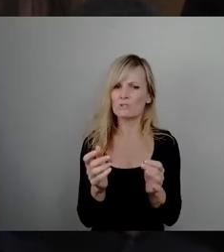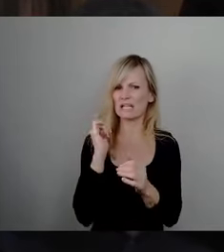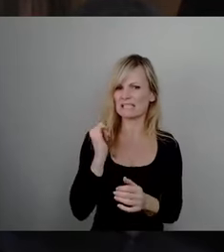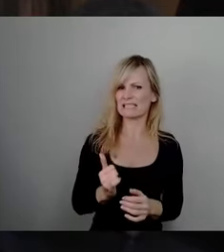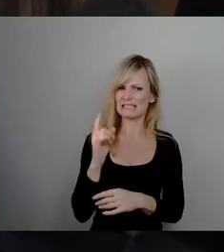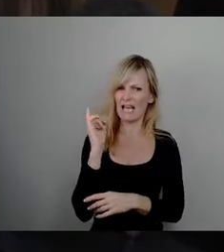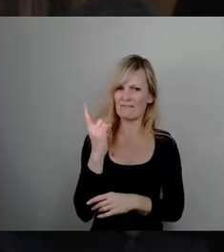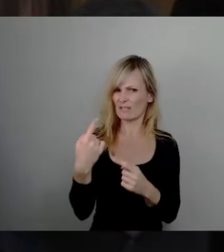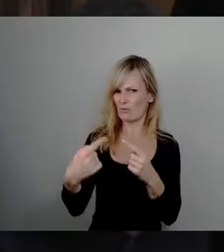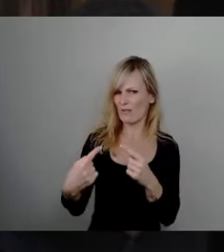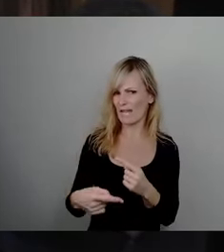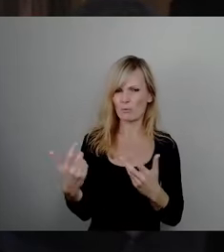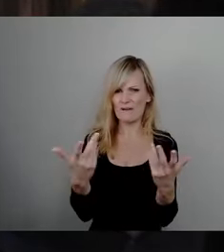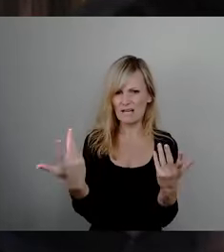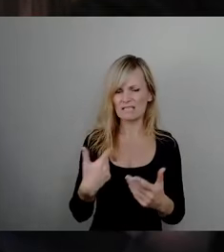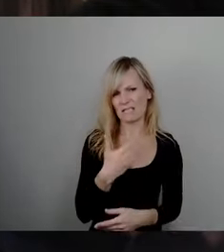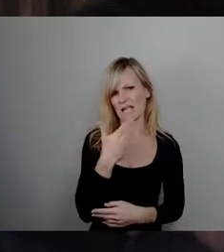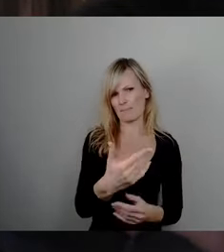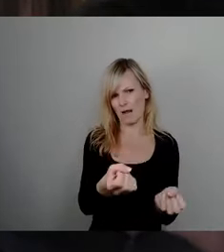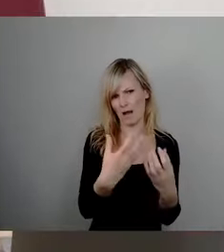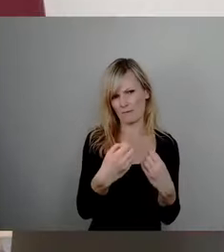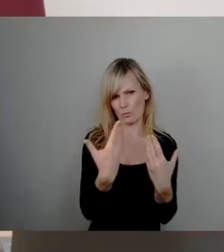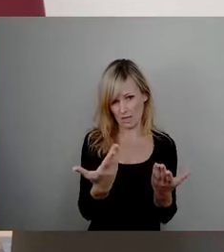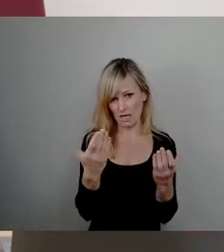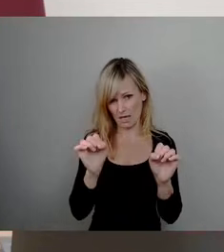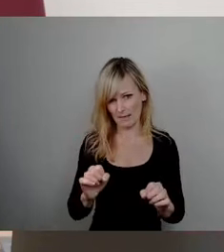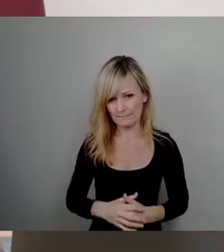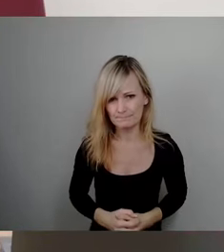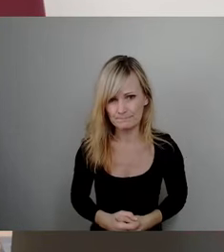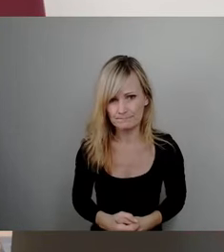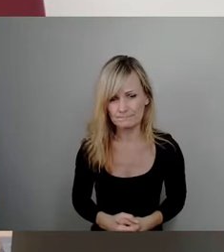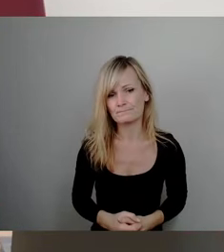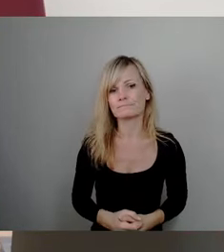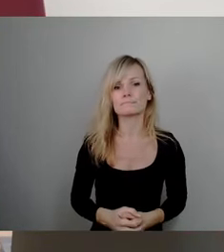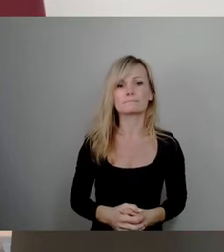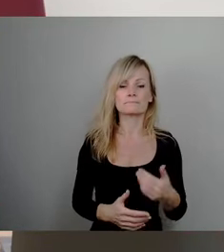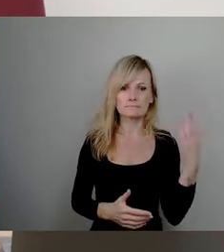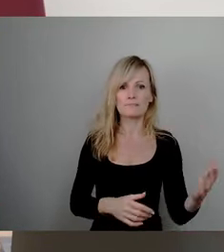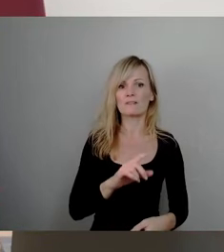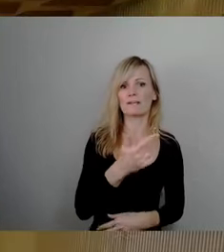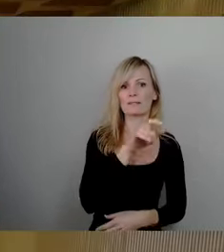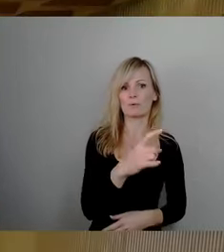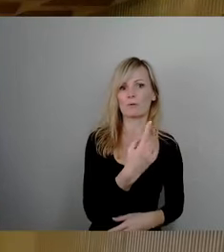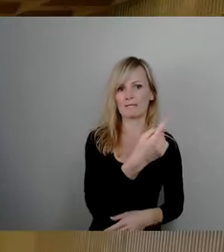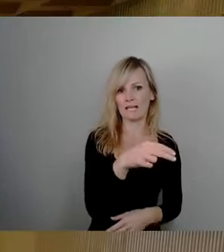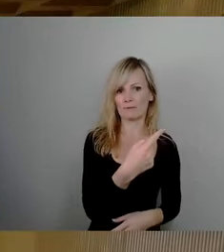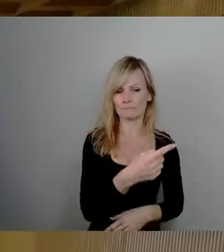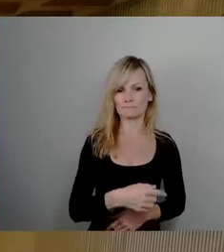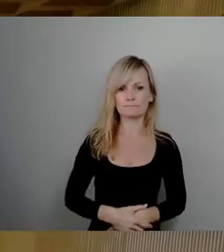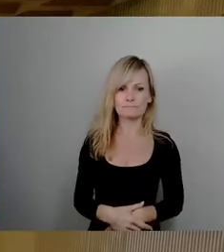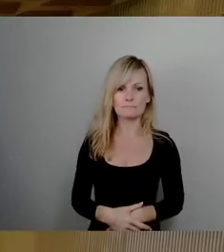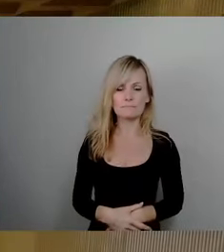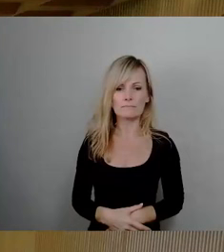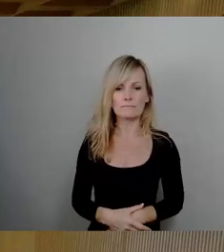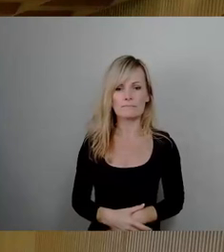dazu ausgeben würden. Die Beantwortung übernimmt die zweite Bürgermeisterin. Sehr geehrter Herr